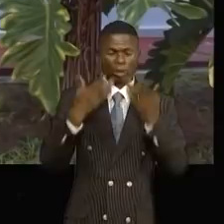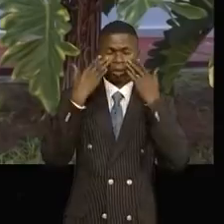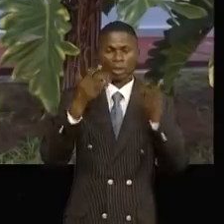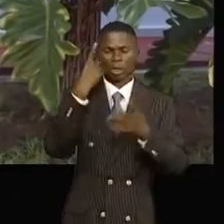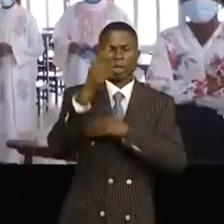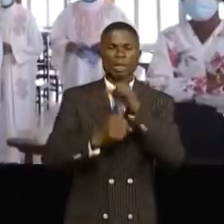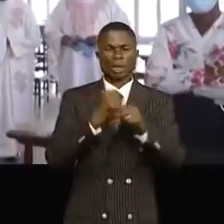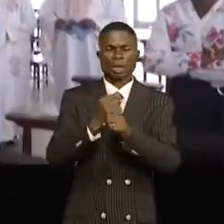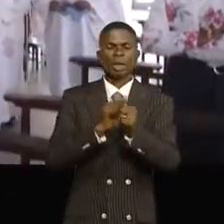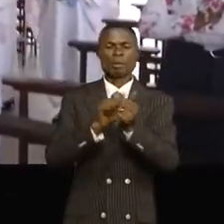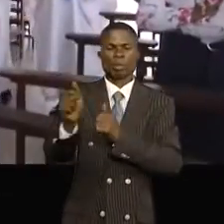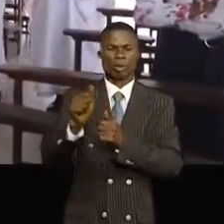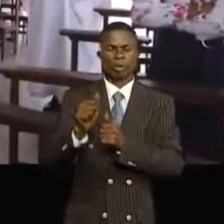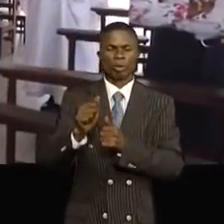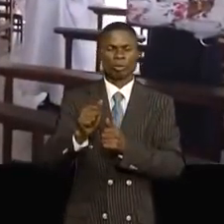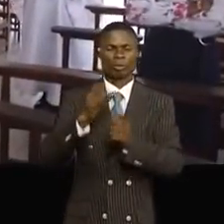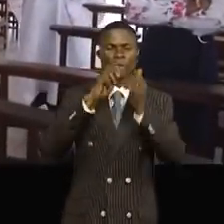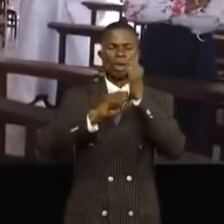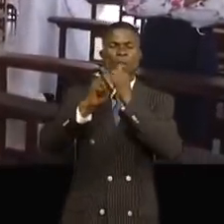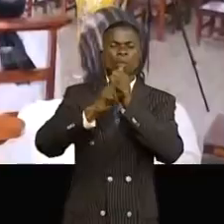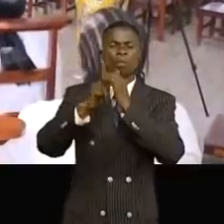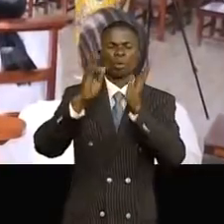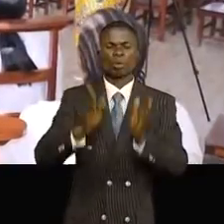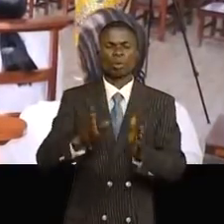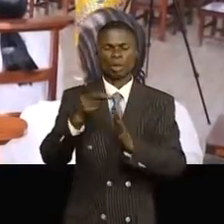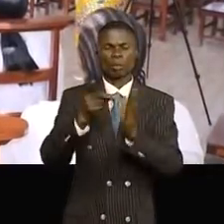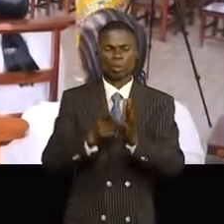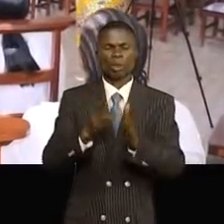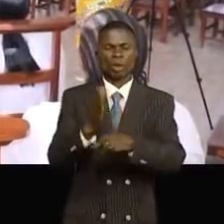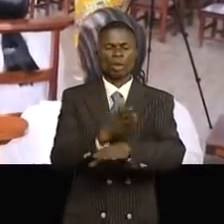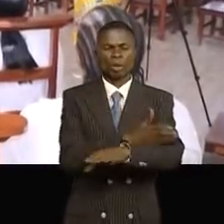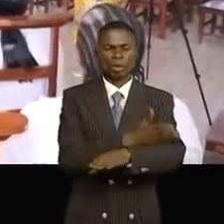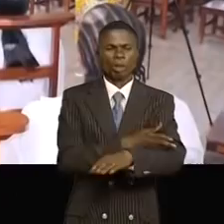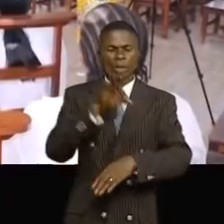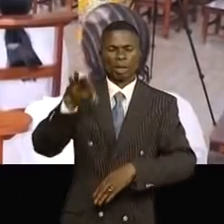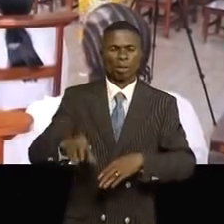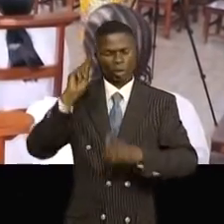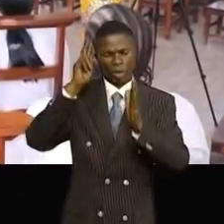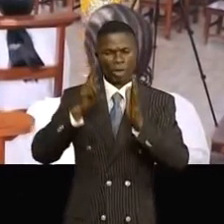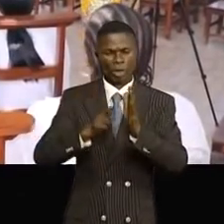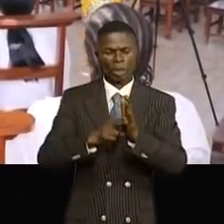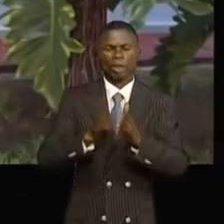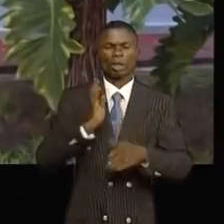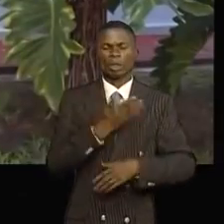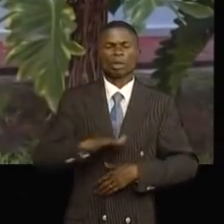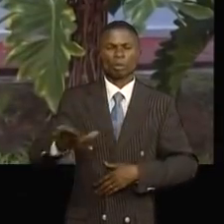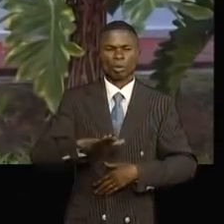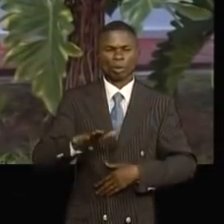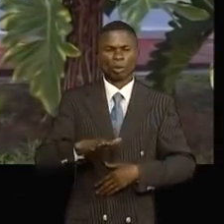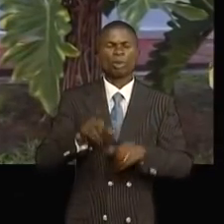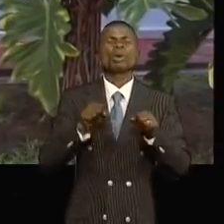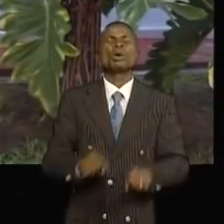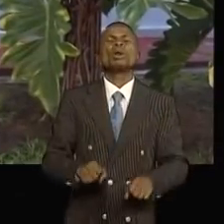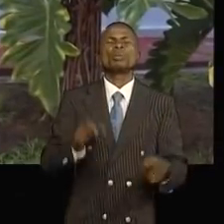une année déjà que le promoteur de ce principe progressiste en faveur de la gouvernance ARDC a été rappelé